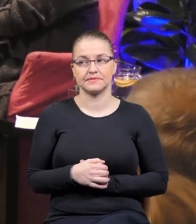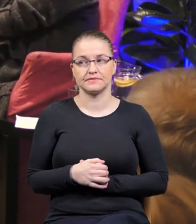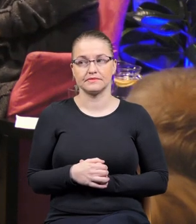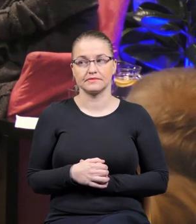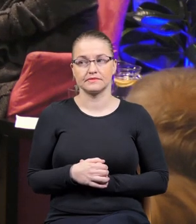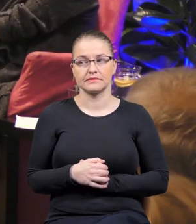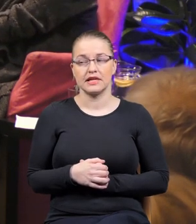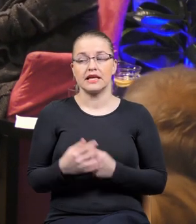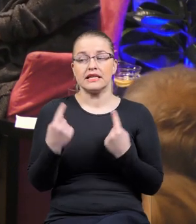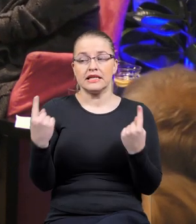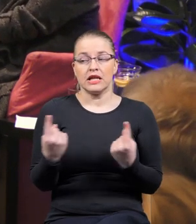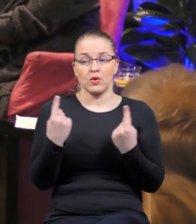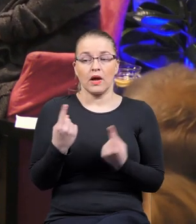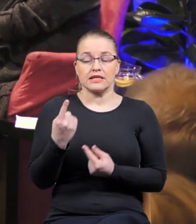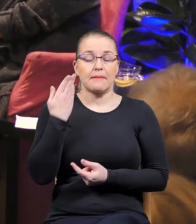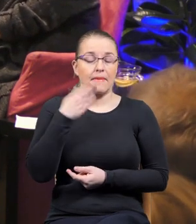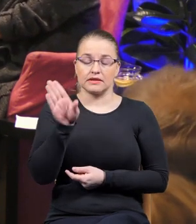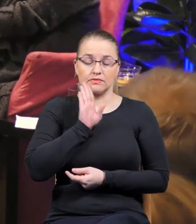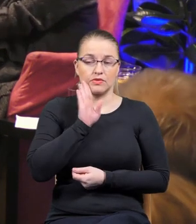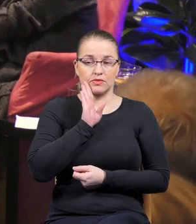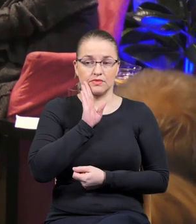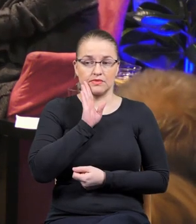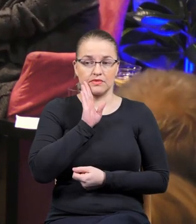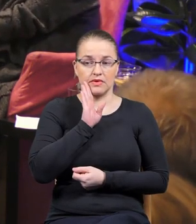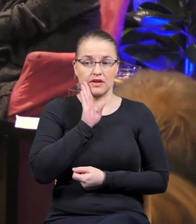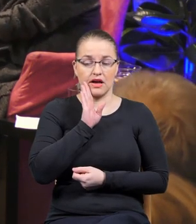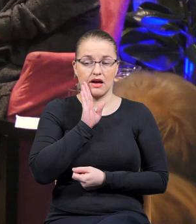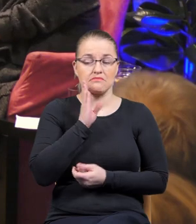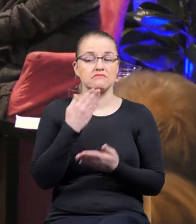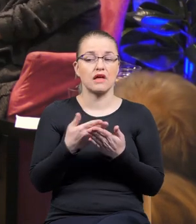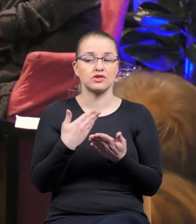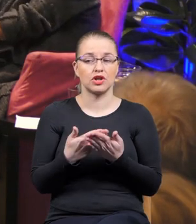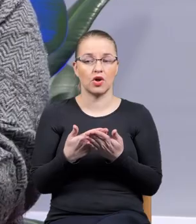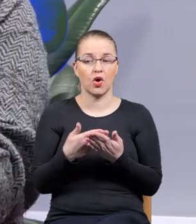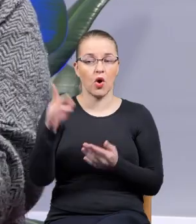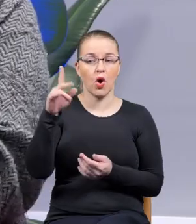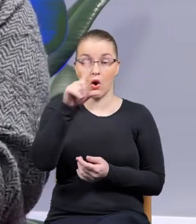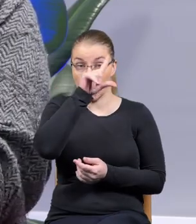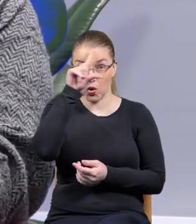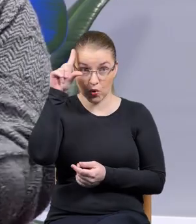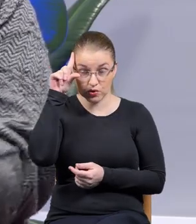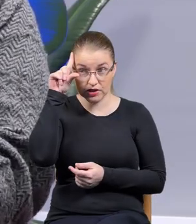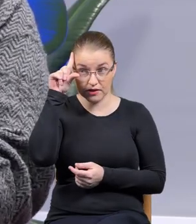Wiesz, sytuacja jest bardzo podobna, dlatego że pod tym względem, że ci ludzie, którzy